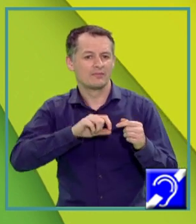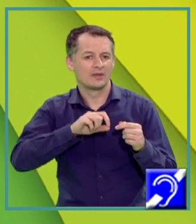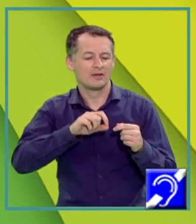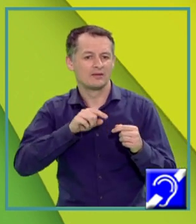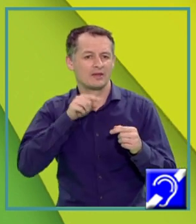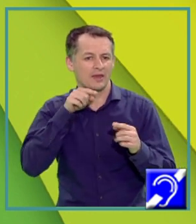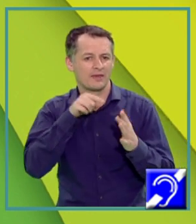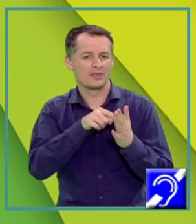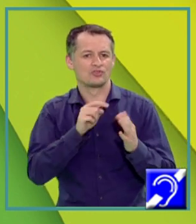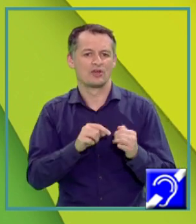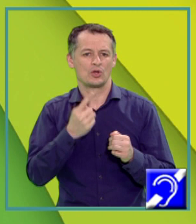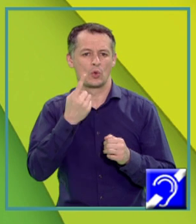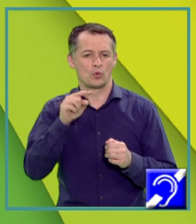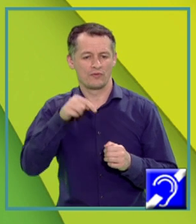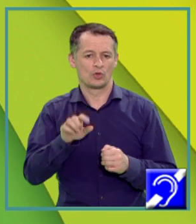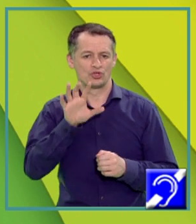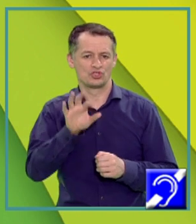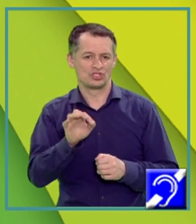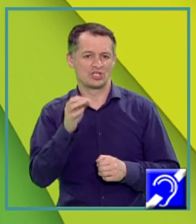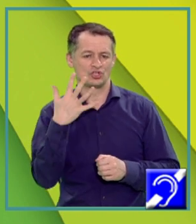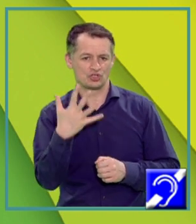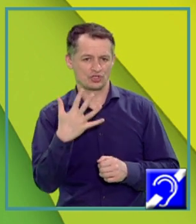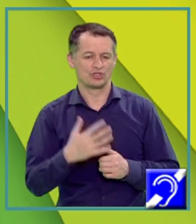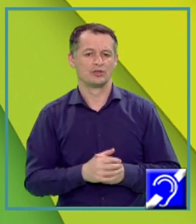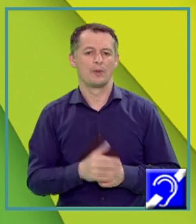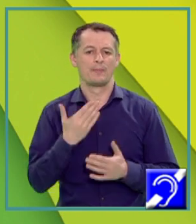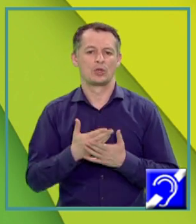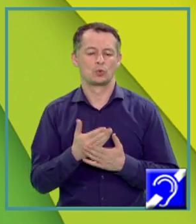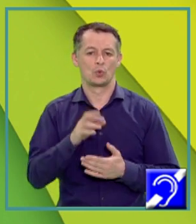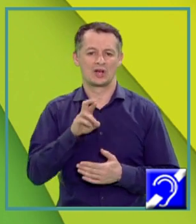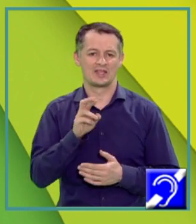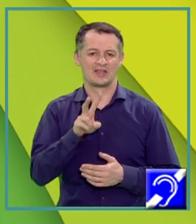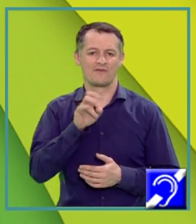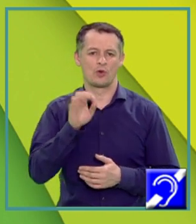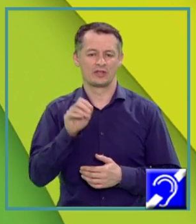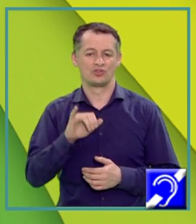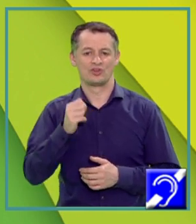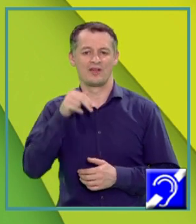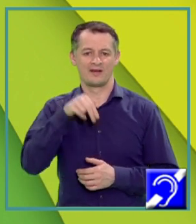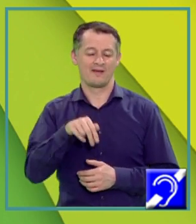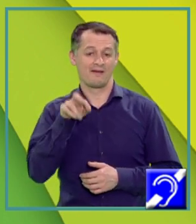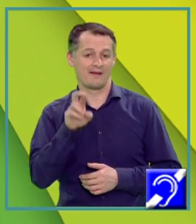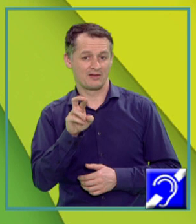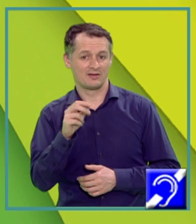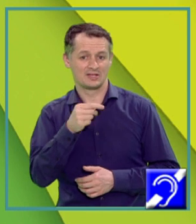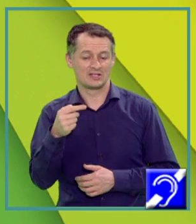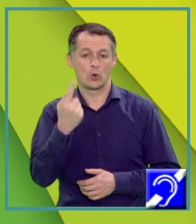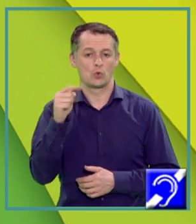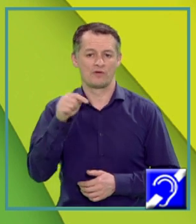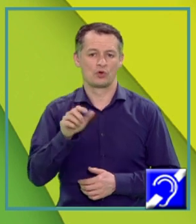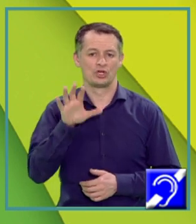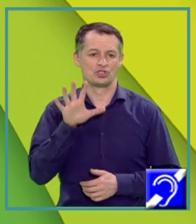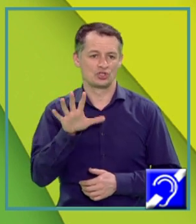egal 1,55 pentru radiația violet și NR egal 1